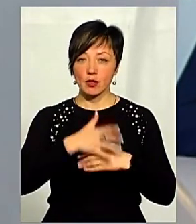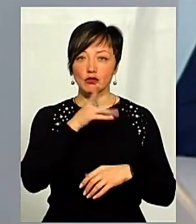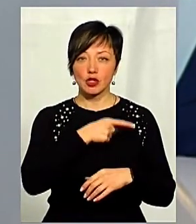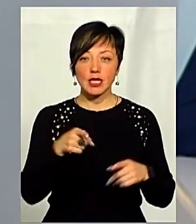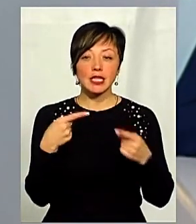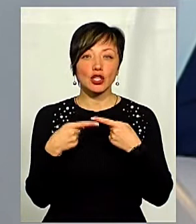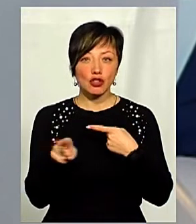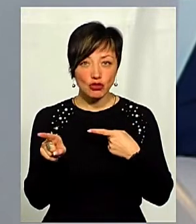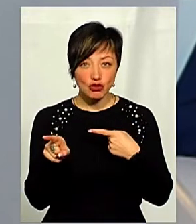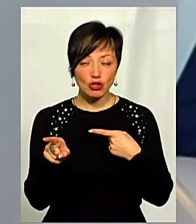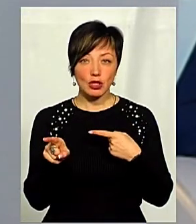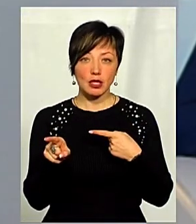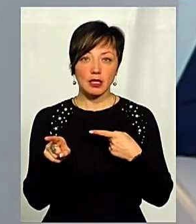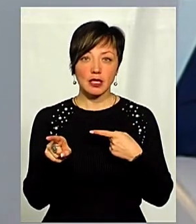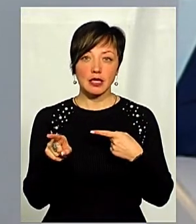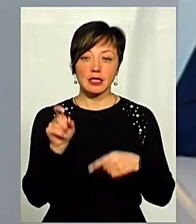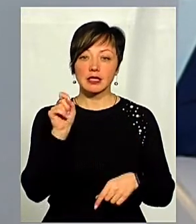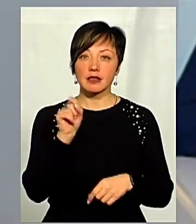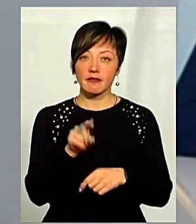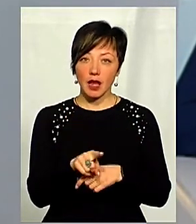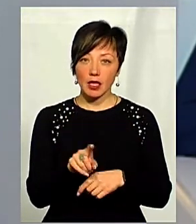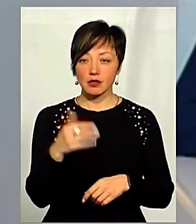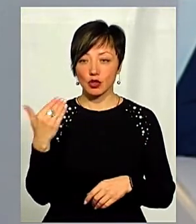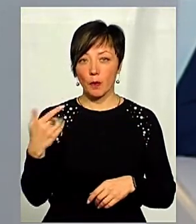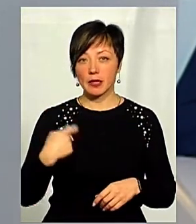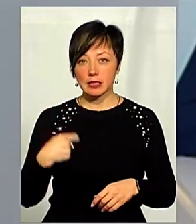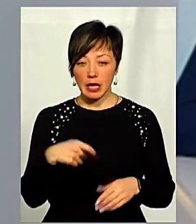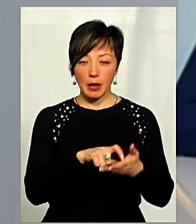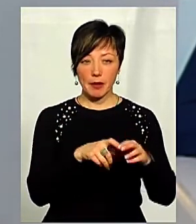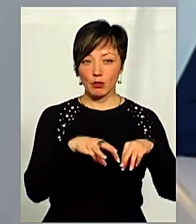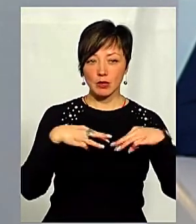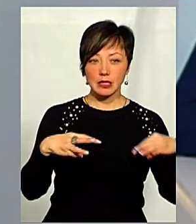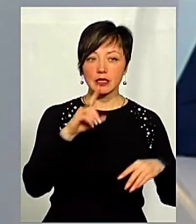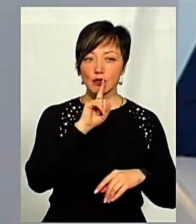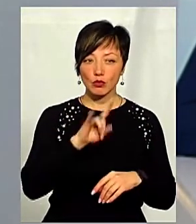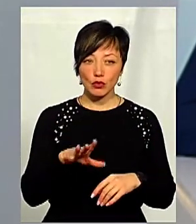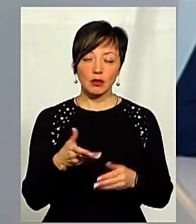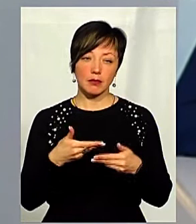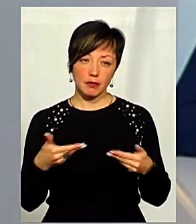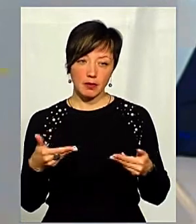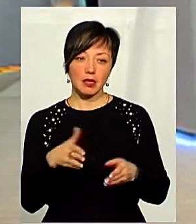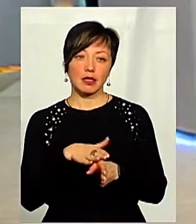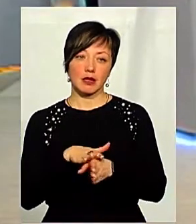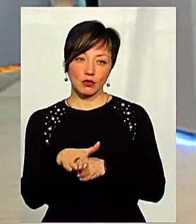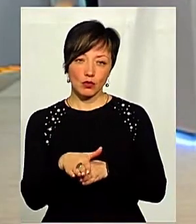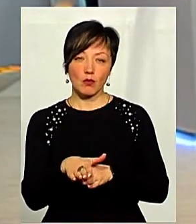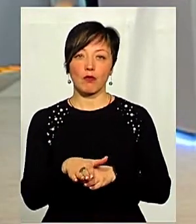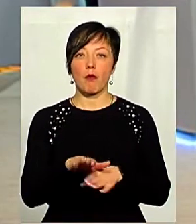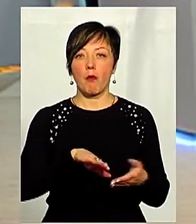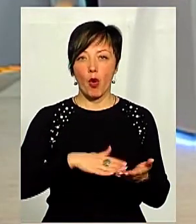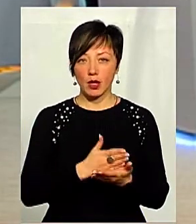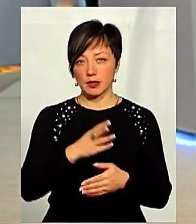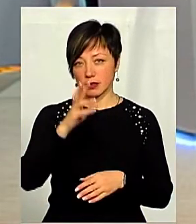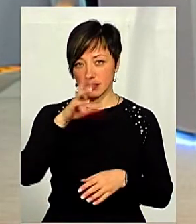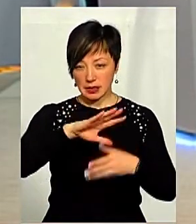часом інших завдань зі сторони Офісу президента, зі сторони Кабінету міністрів не буде. І ми реалізуємо політику загальнодержавну,